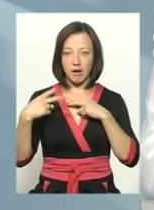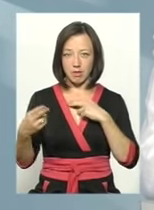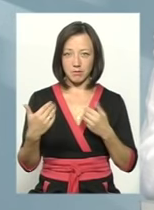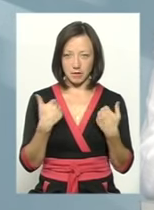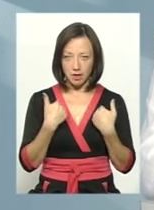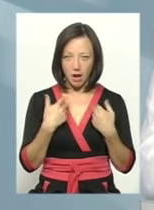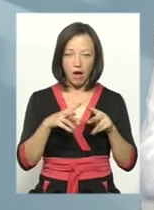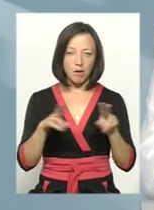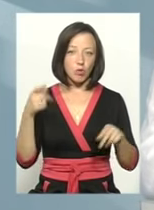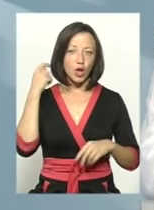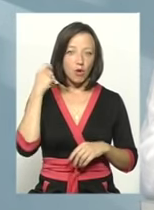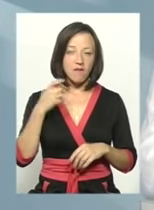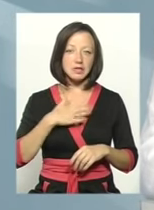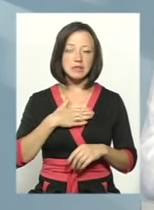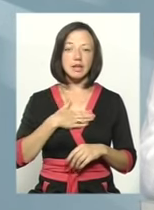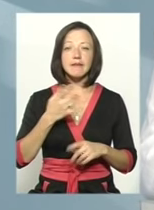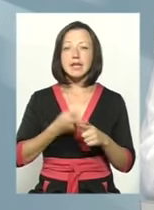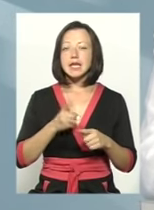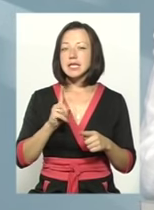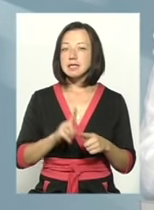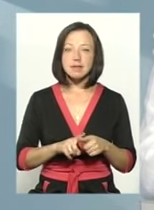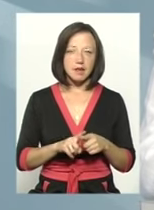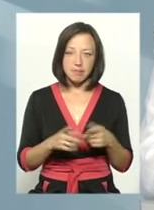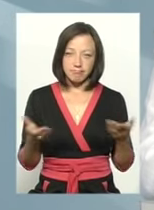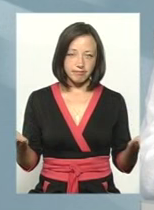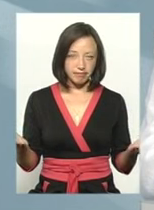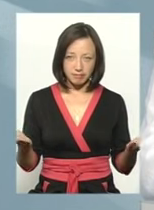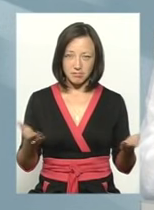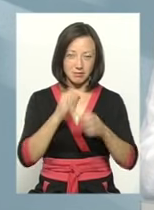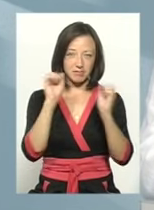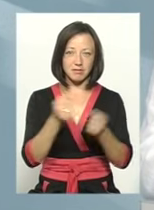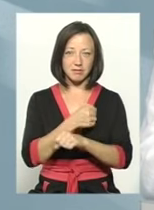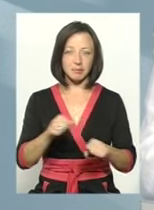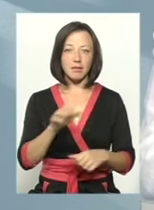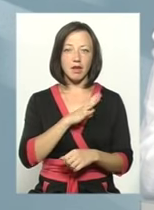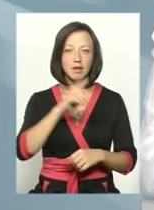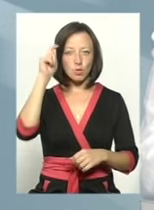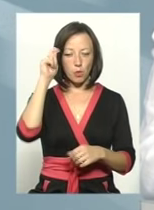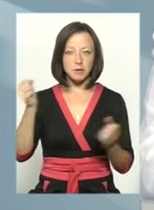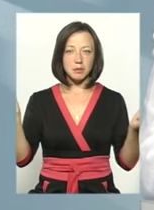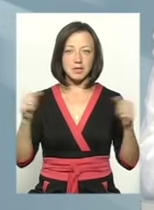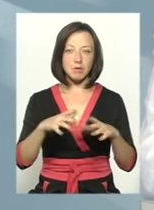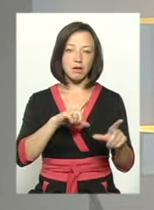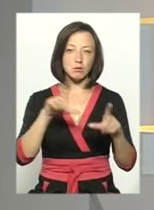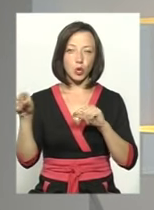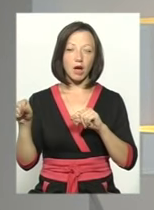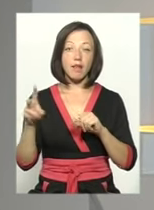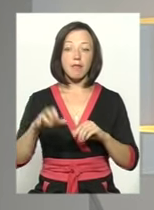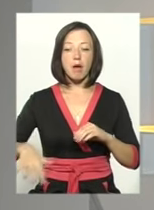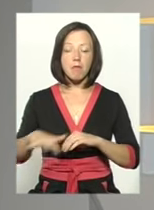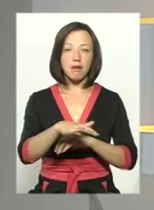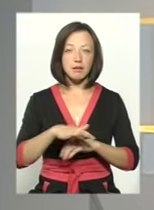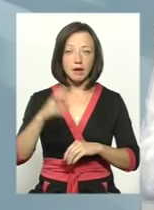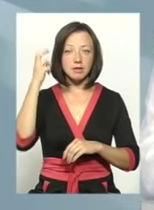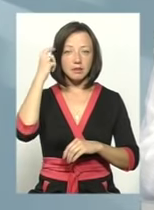ровесників, треба сказати. І це ні в яких рамках, так би сказати, не вписувалось. Ми з лобцями зібралися і поїхали на Майдан, на